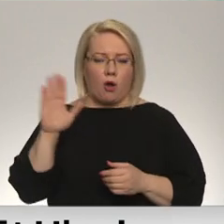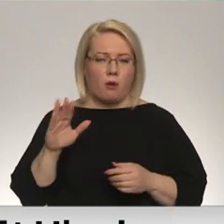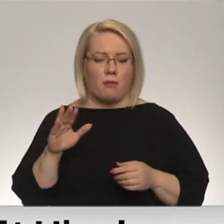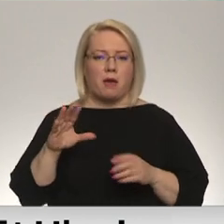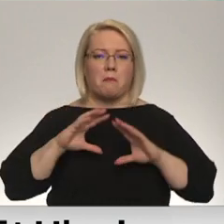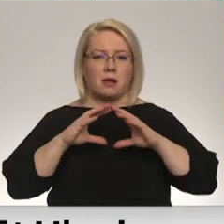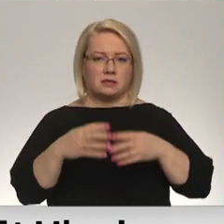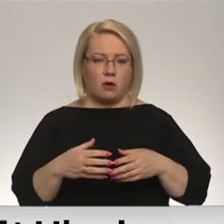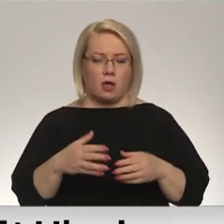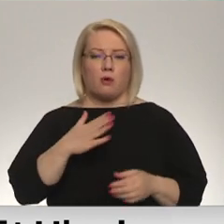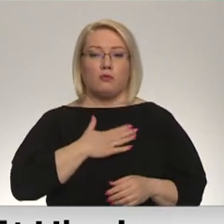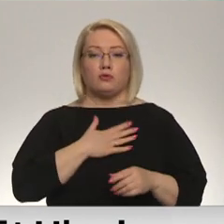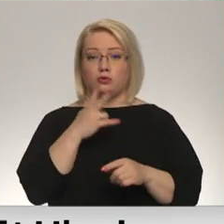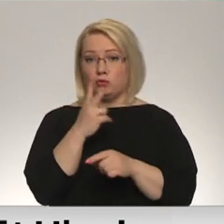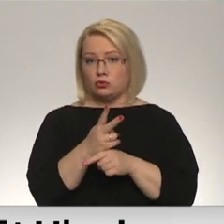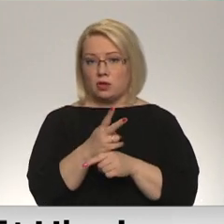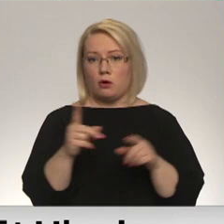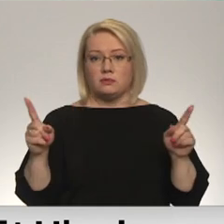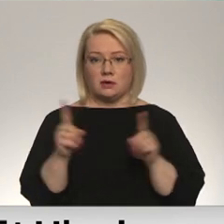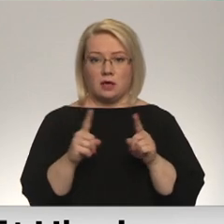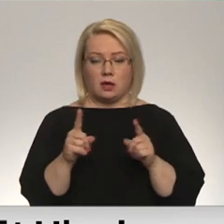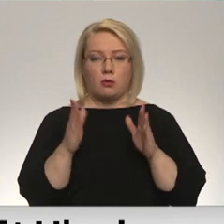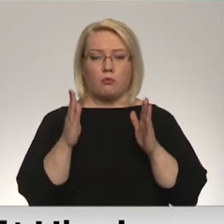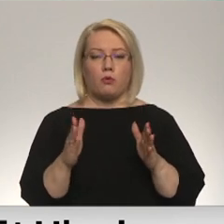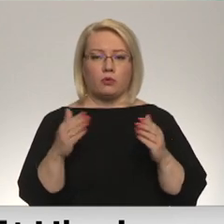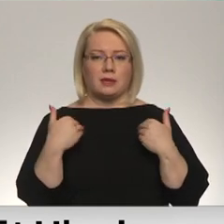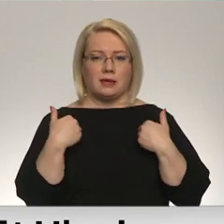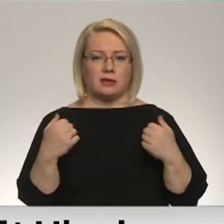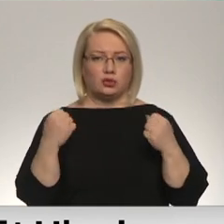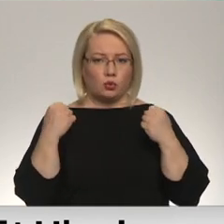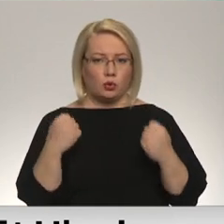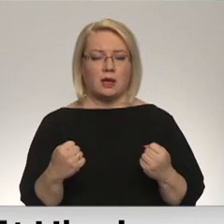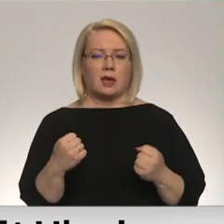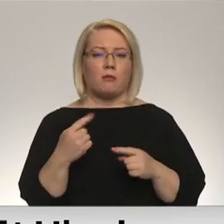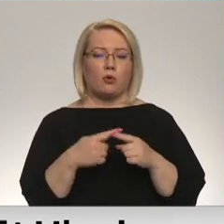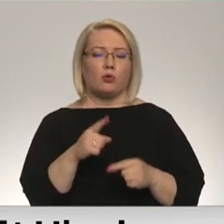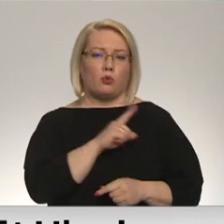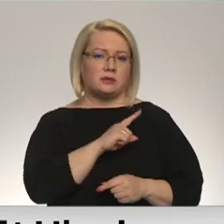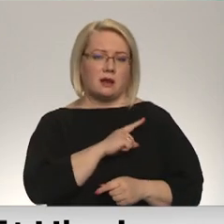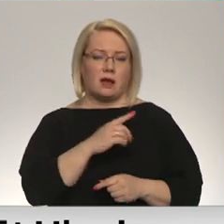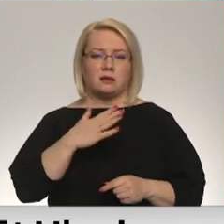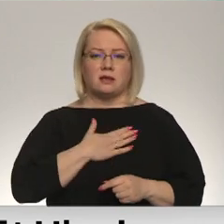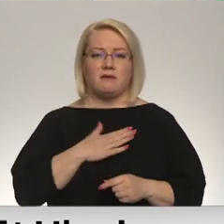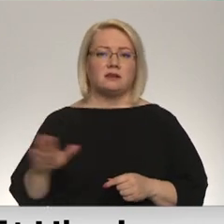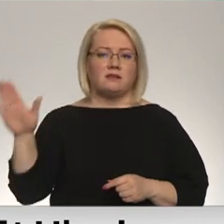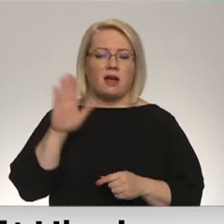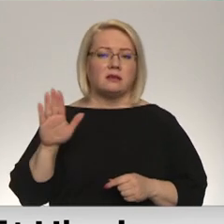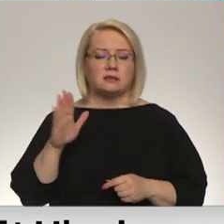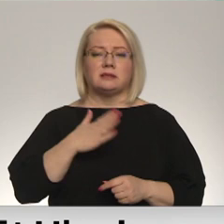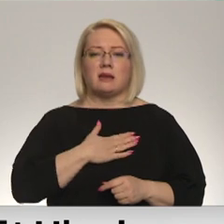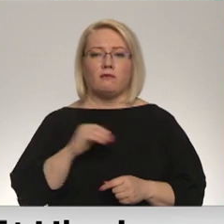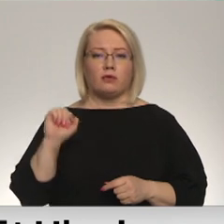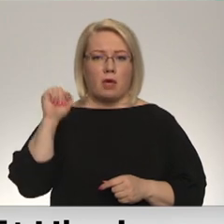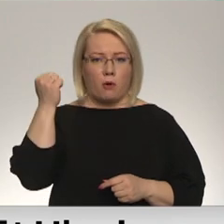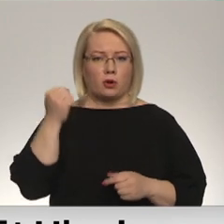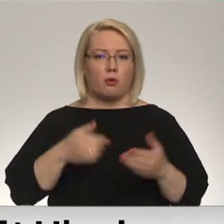Mūsu uzdevums ir būt isturīgiem un nosargāt savus valsts, savu demokrātiju un